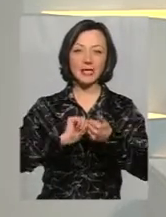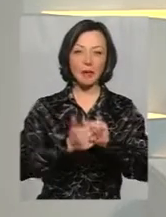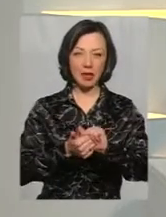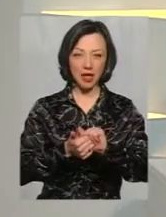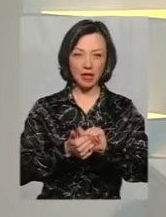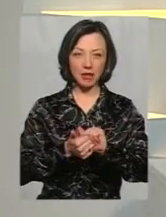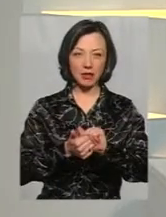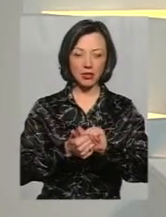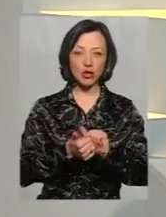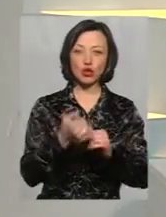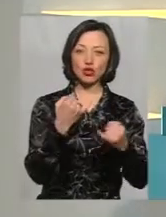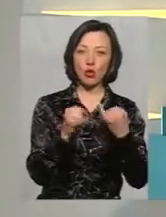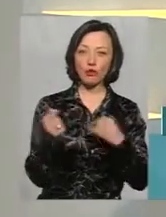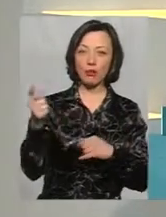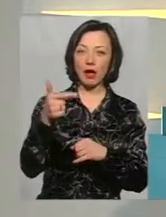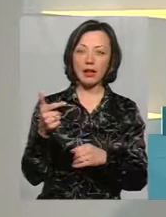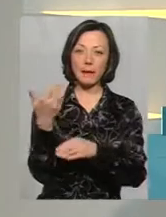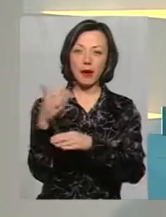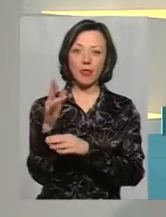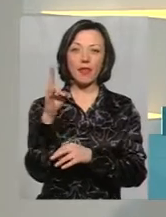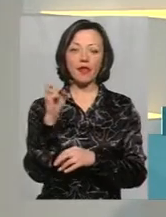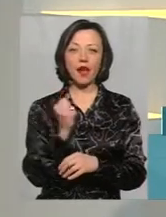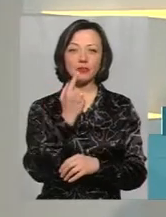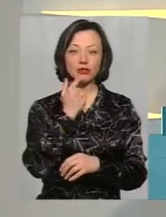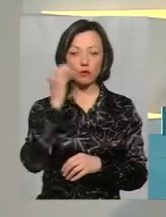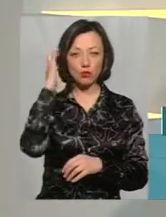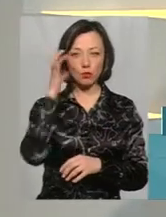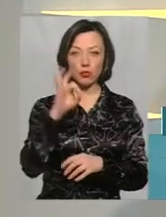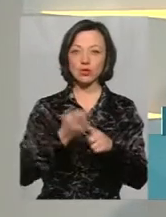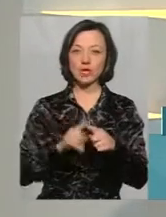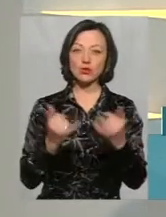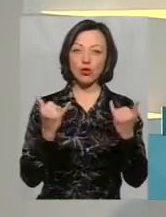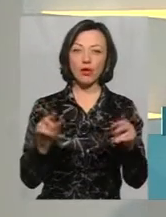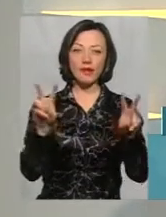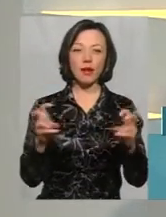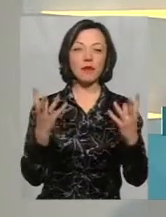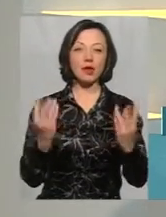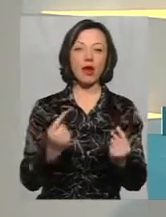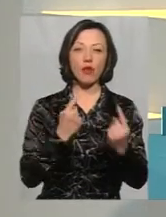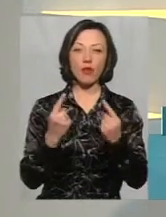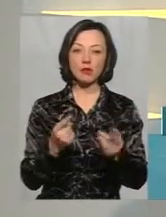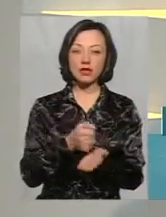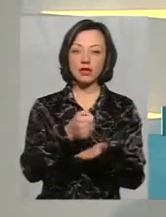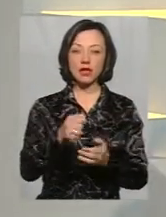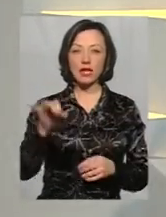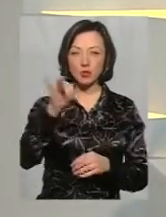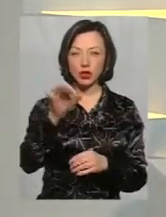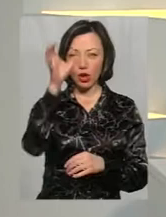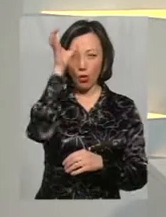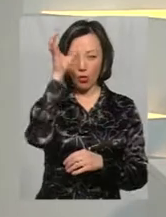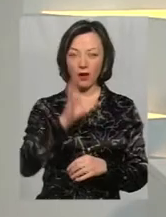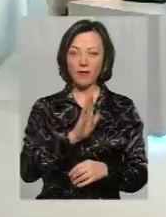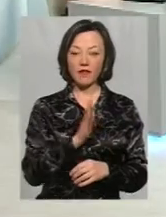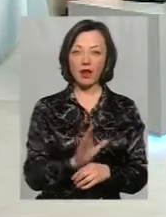жовто-блакитні прапори на червоно-чорні? Про це сьогодні у темі дня говоримо з кандидатом історичних наук